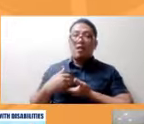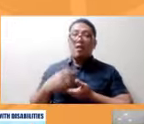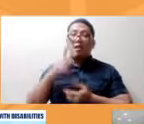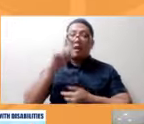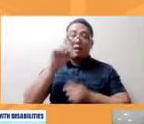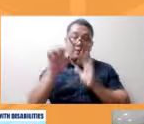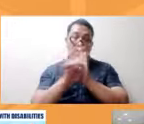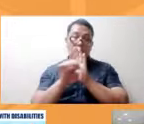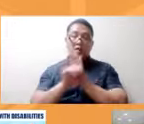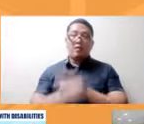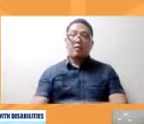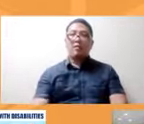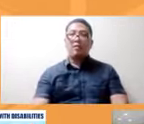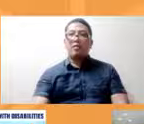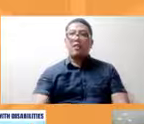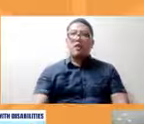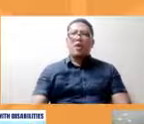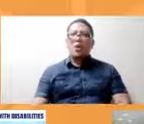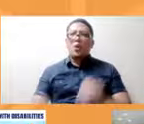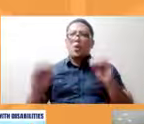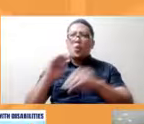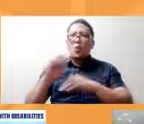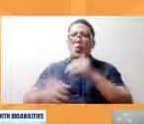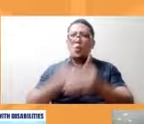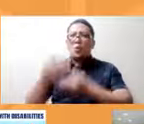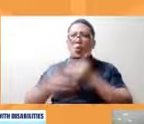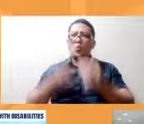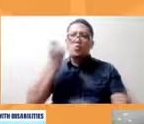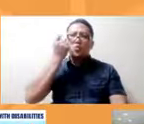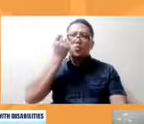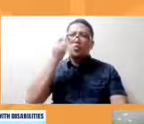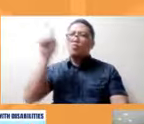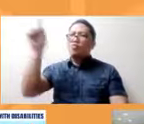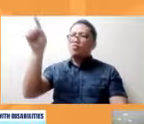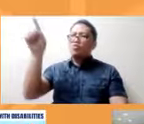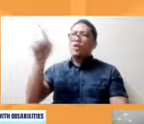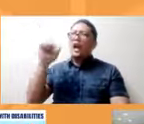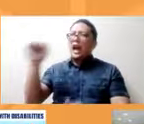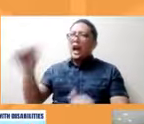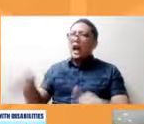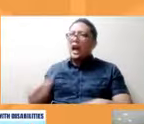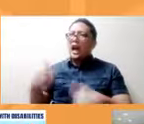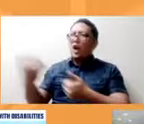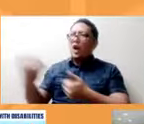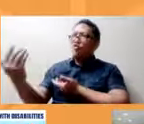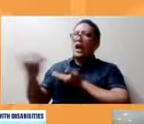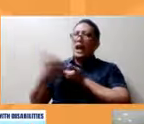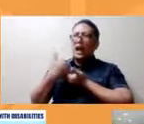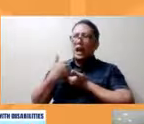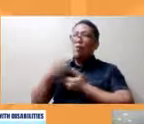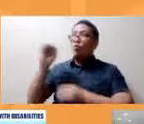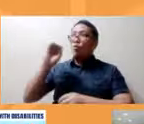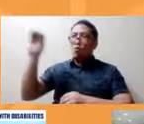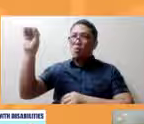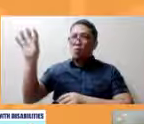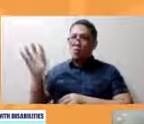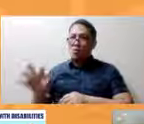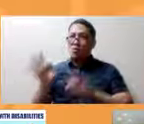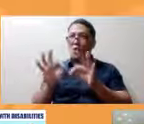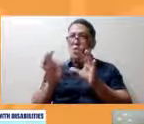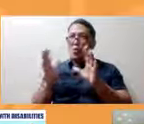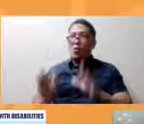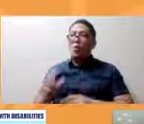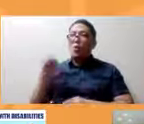wala kang mekanismo para maintindihan ka namin paano mo kami maaabot wala kang sign language interpreter wala kang